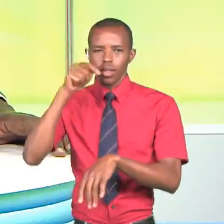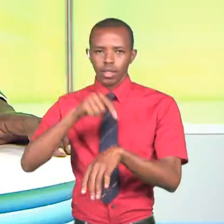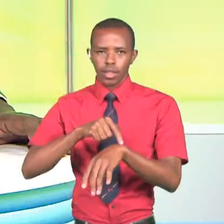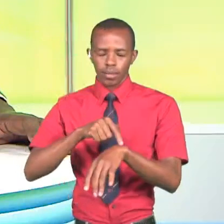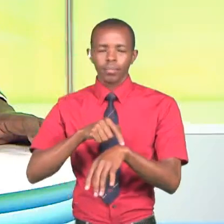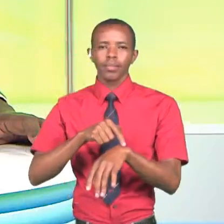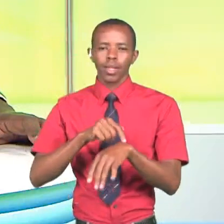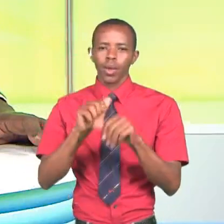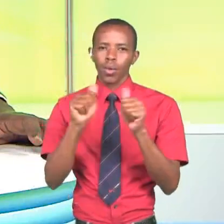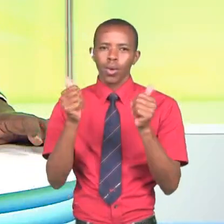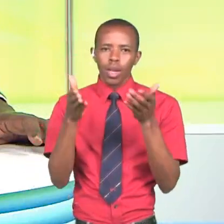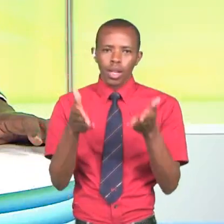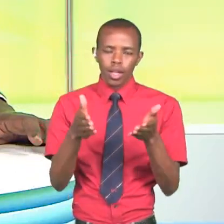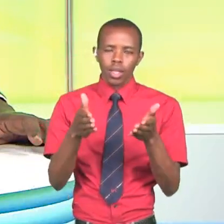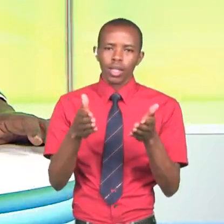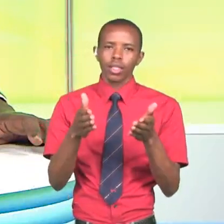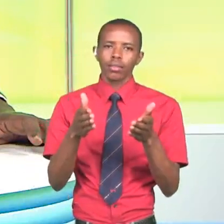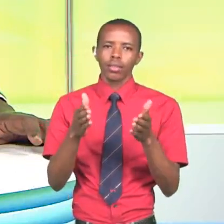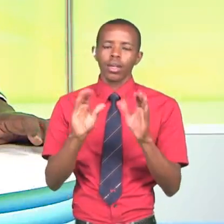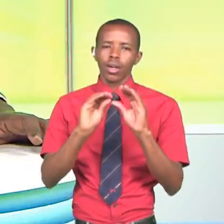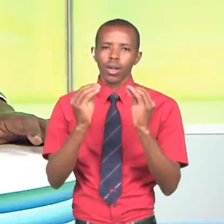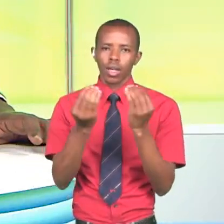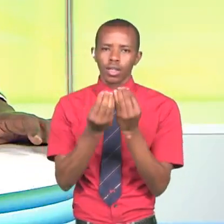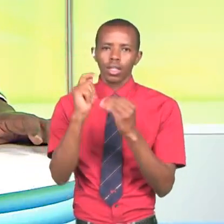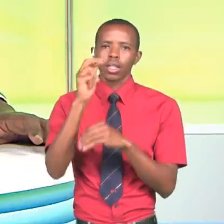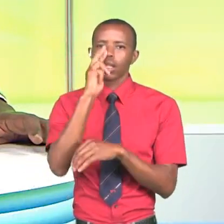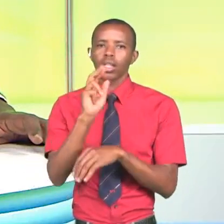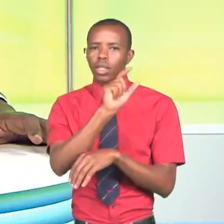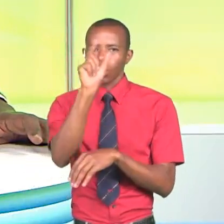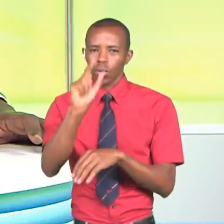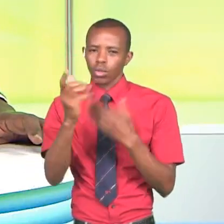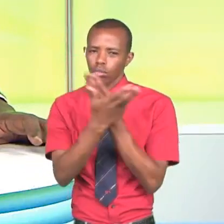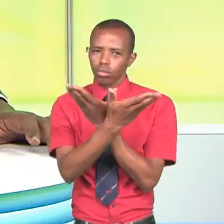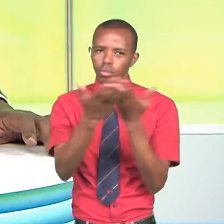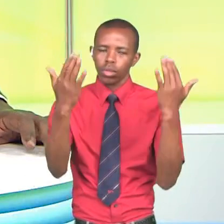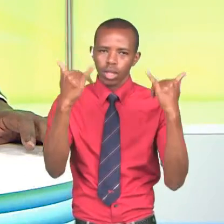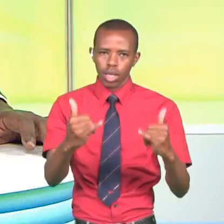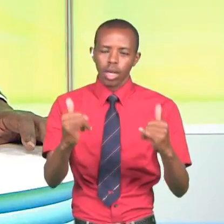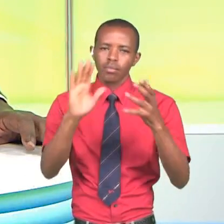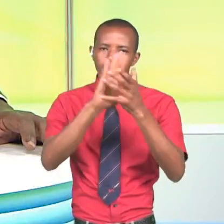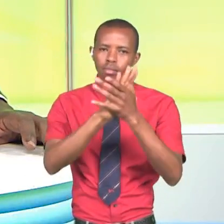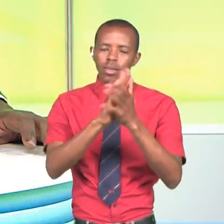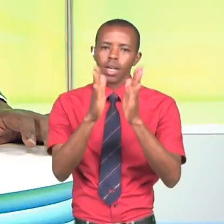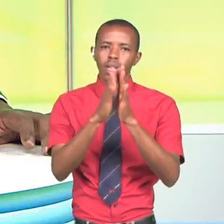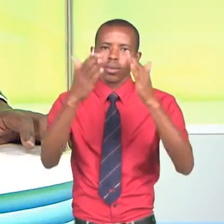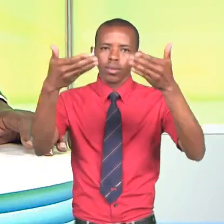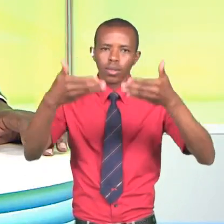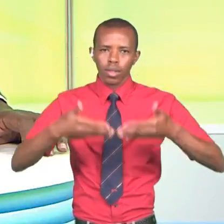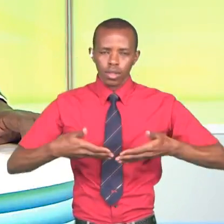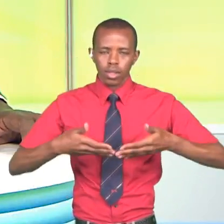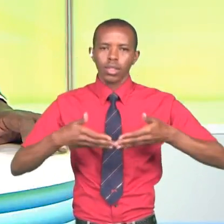Ya maa shariki Kenya Kenya kabisa kudoka makama kuya shirika ala Kenya Red Cruz Kutoka pupoto unapu utazama kwa sasa na kusabai na vile vile kukukaribisha